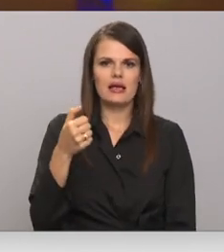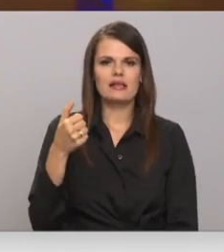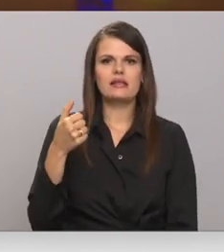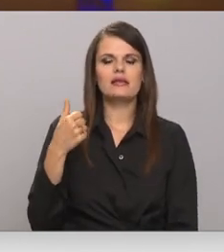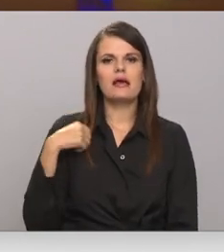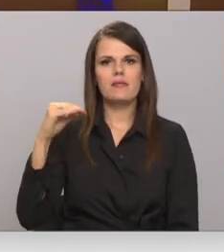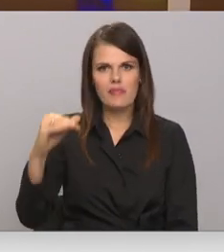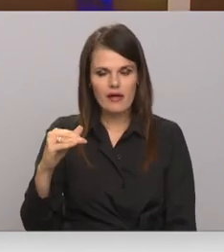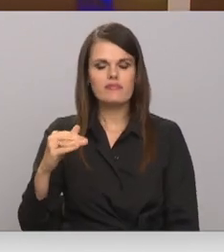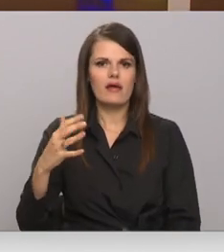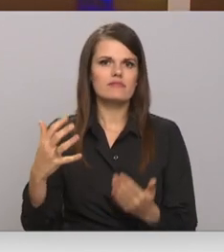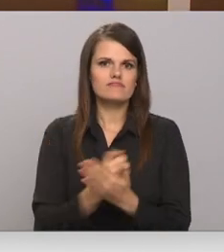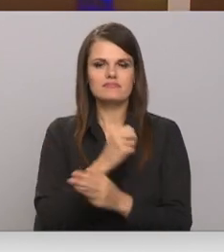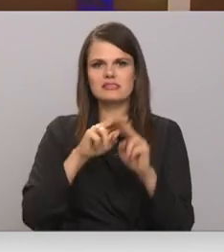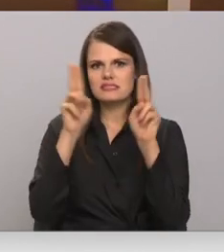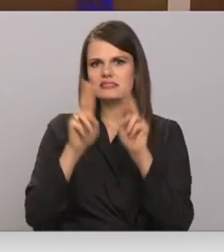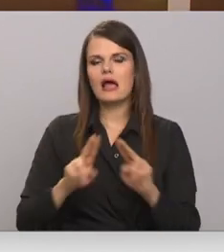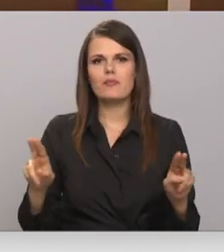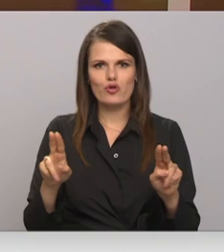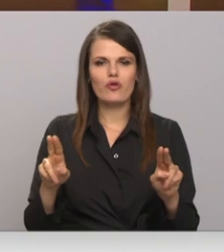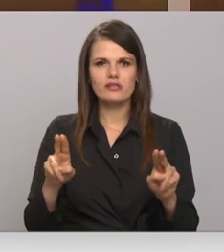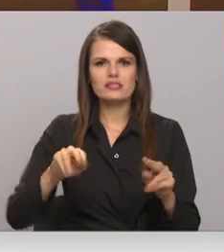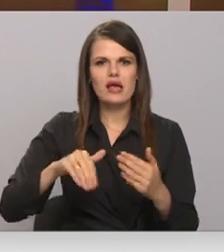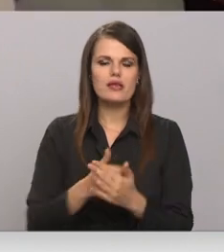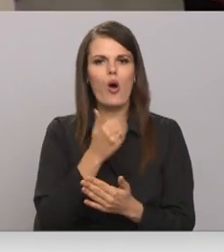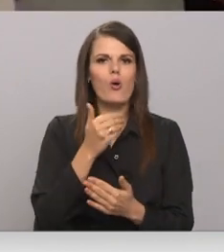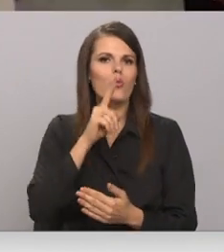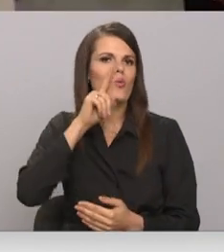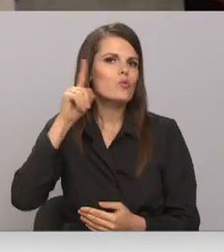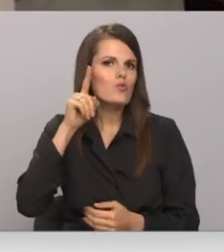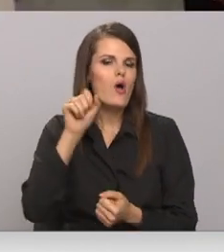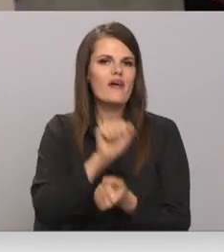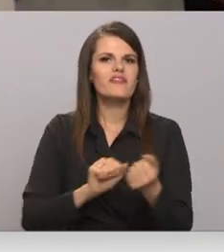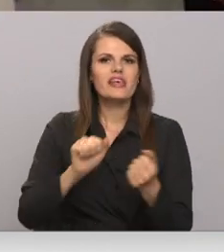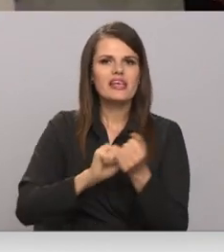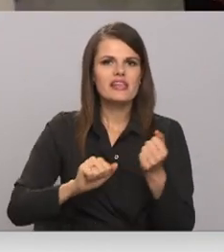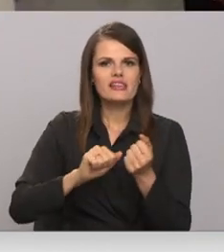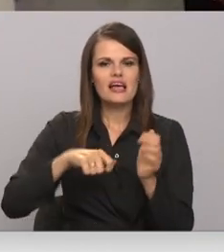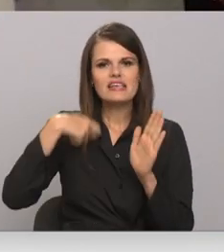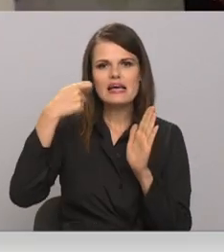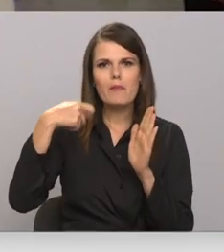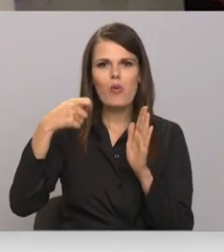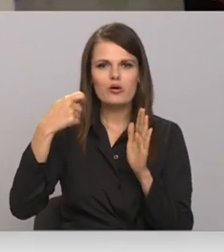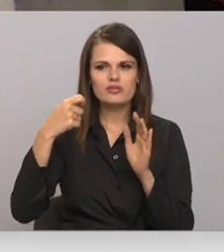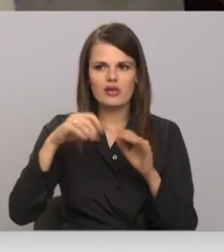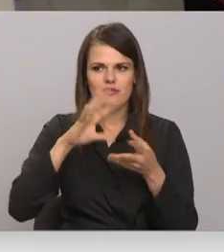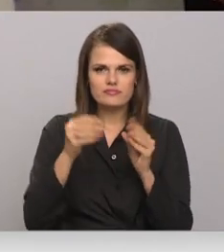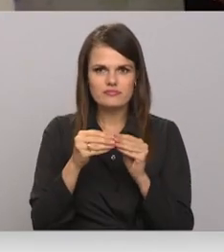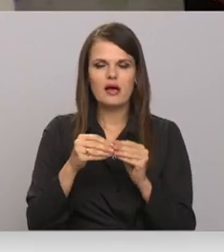nesusi uzvaru starptautiskā jauno vides reportīra konkursā. Piratehnika sprāciena